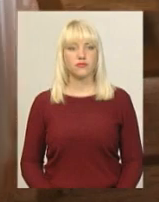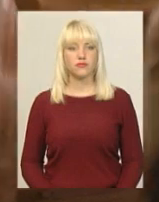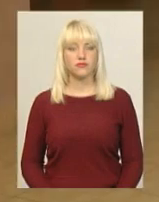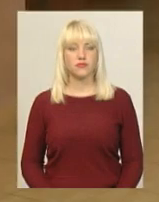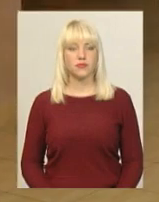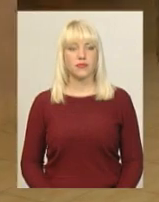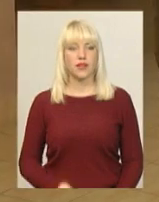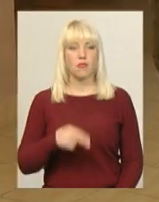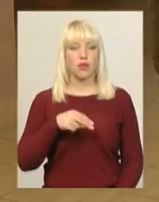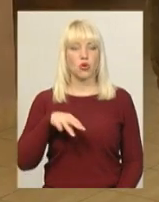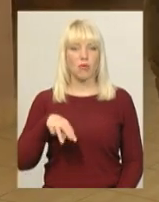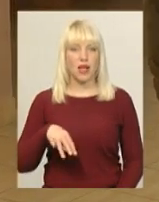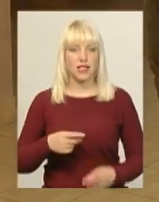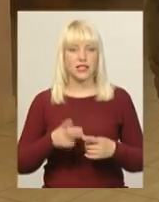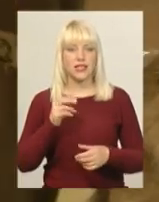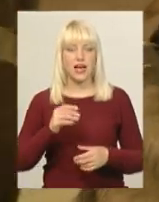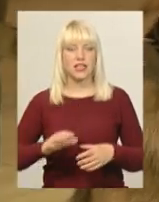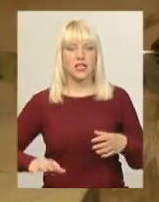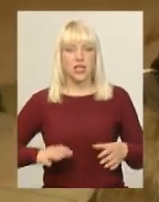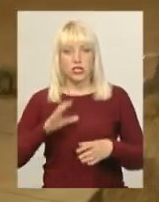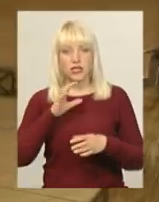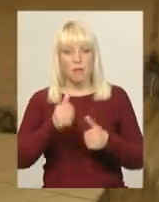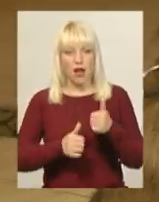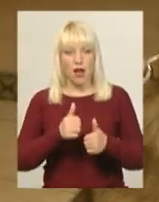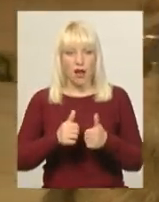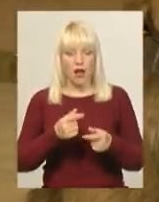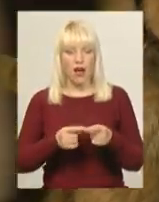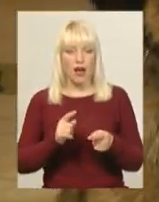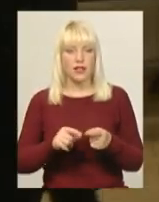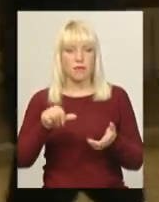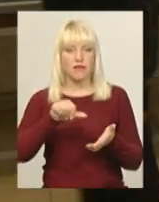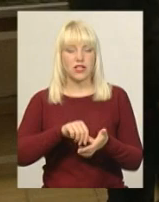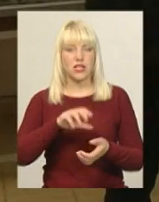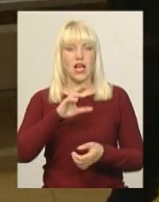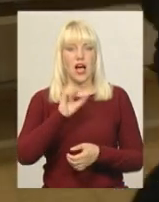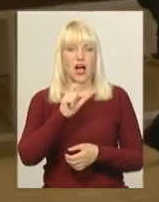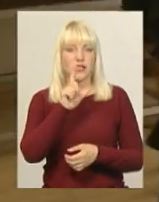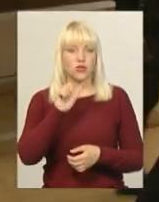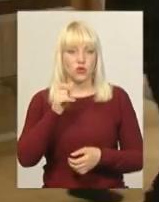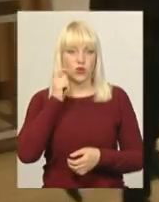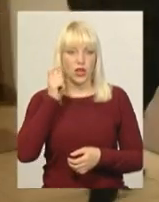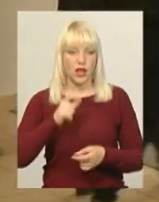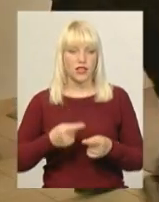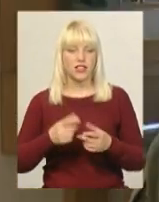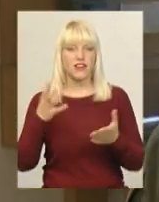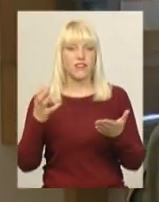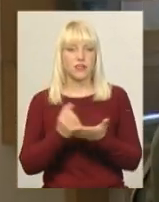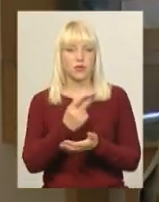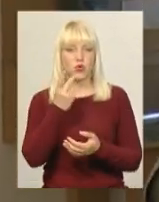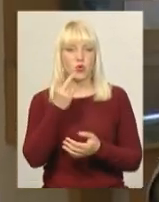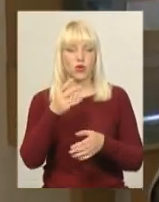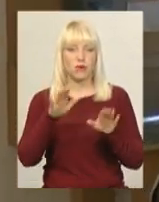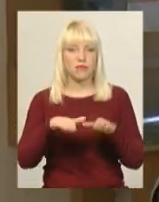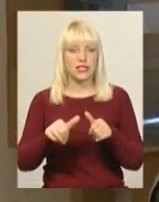Петро Малий на кінологічних змаганнях представляє Національну гвардію України. Торік на міжнародному турнірі виборов друге місце. Я